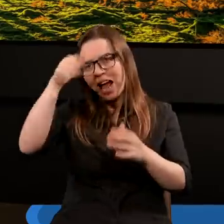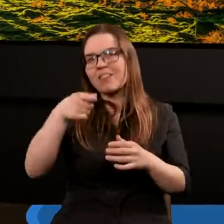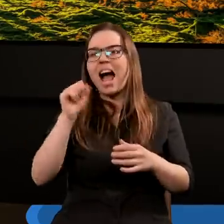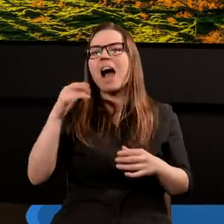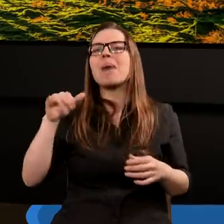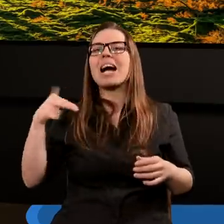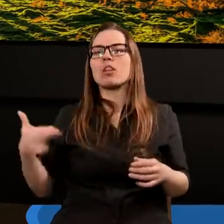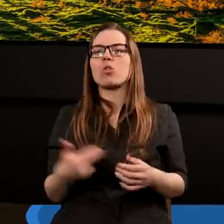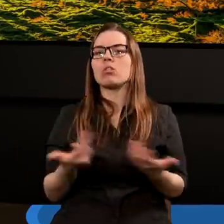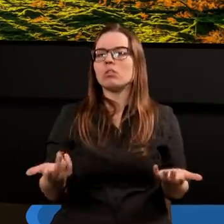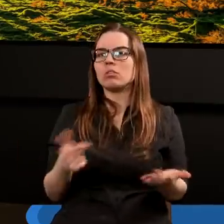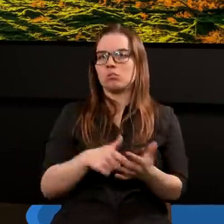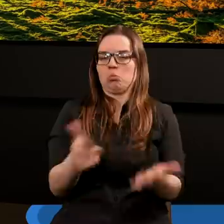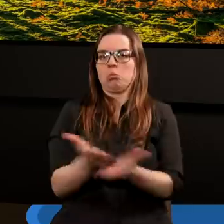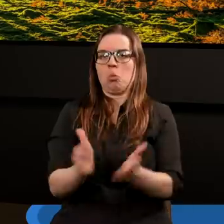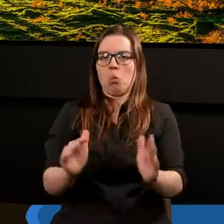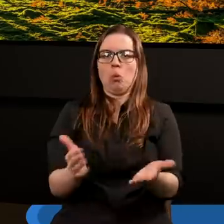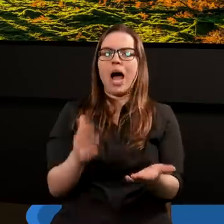No właśnie i to jest tyle.